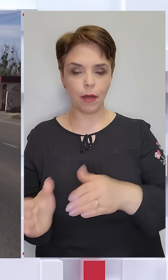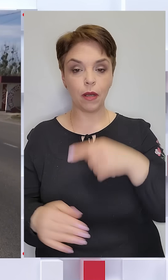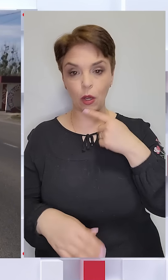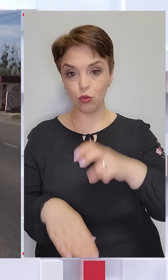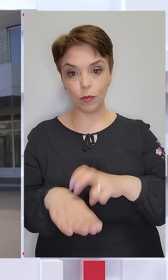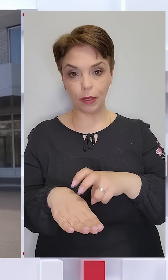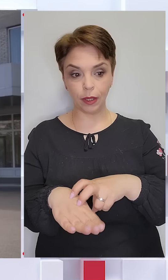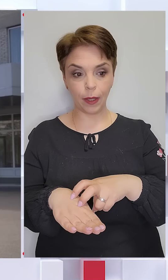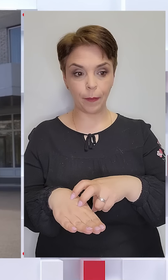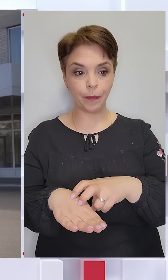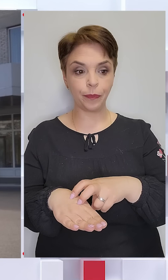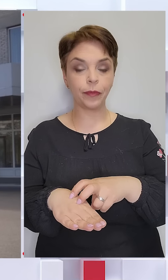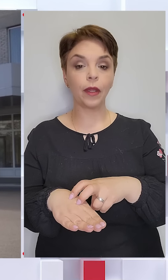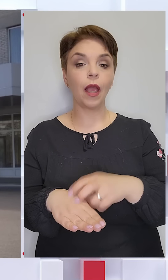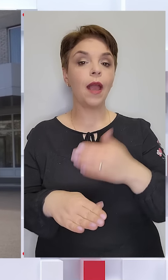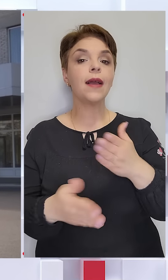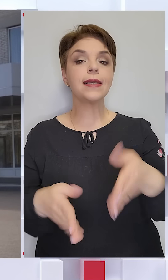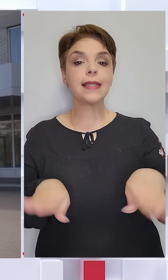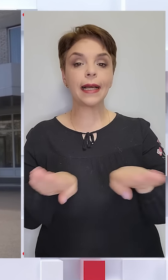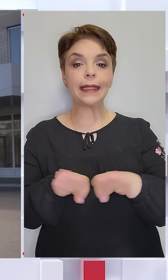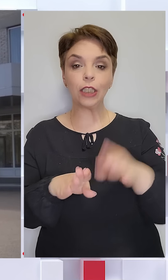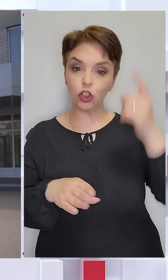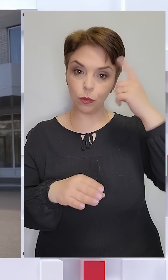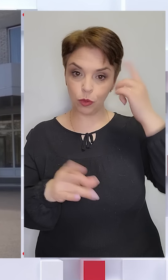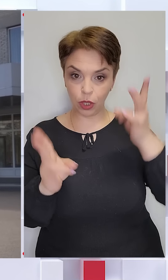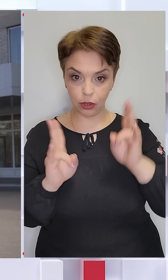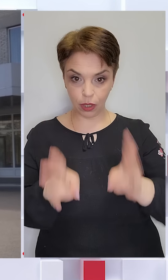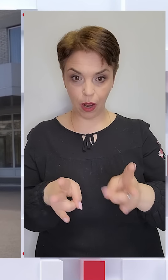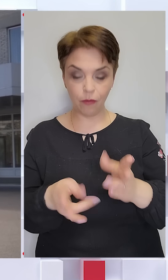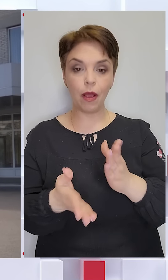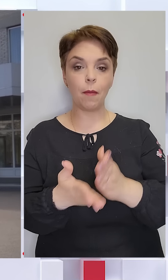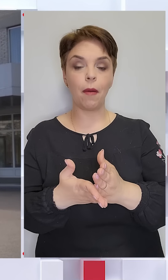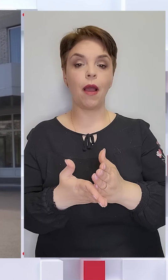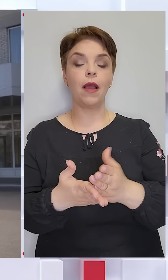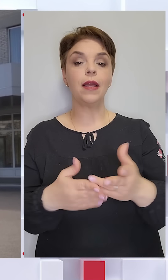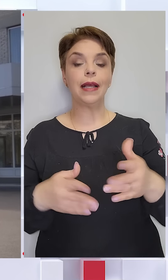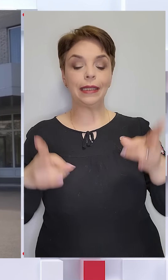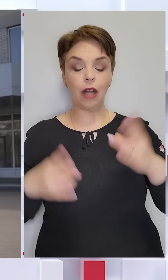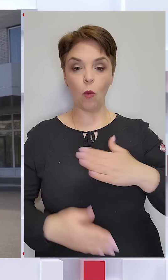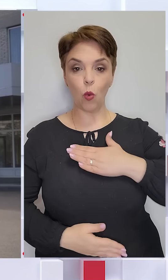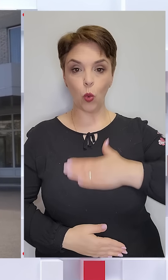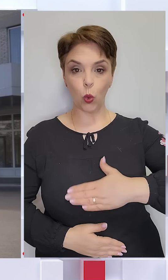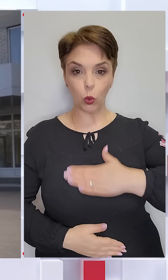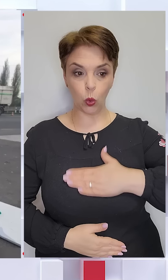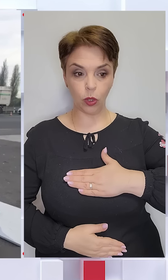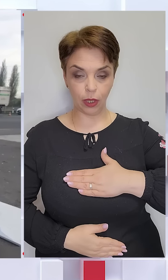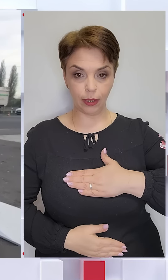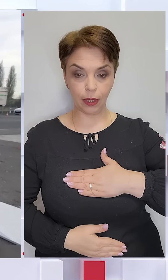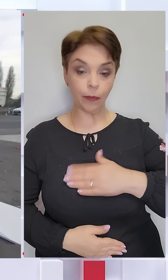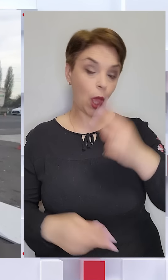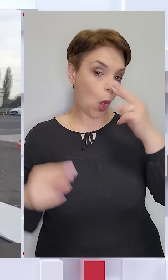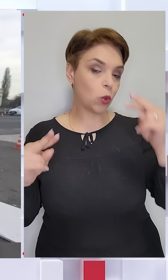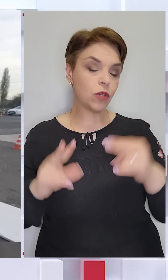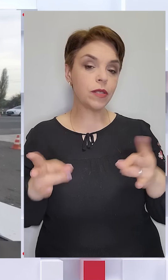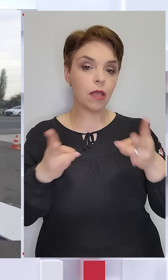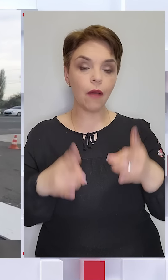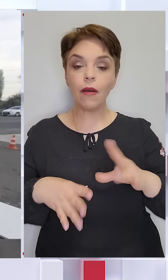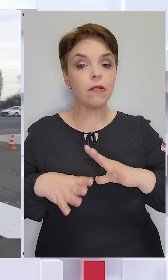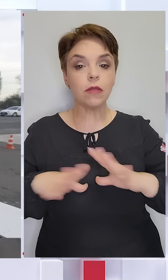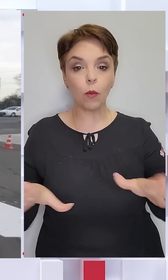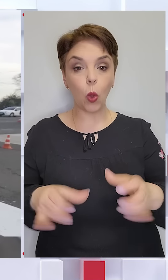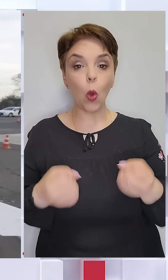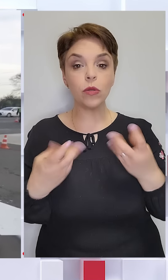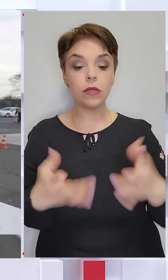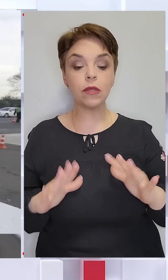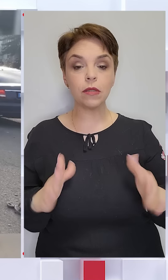кажуть медики. Має закриту черепно-мозкову травму, має травму грудної клітки, поєднані травми. Очевидців аварії не було,